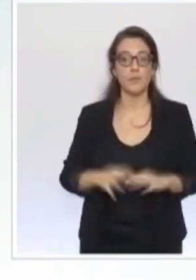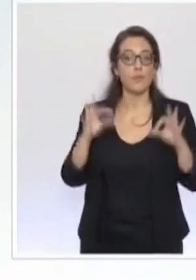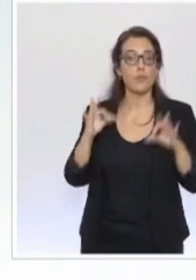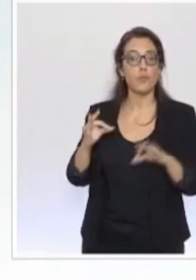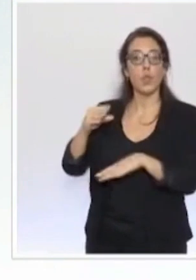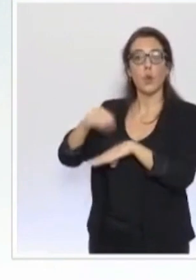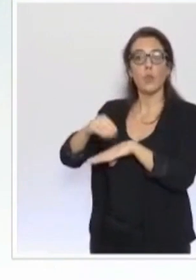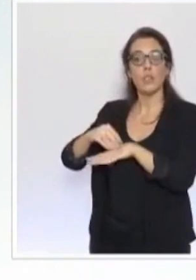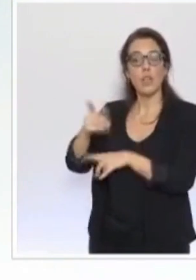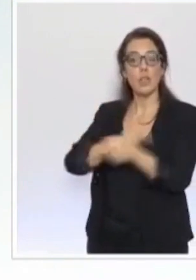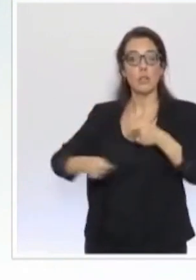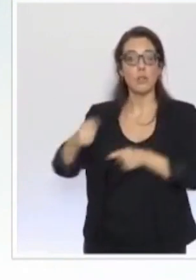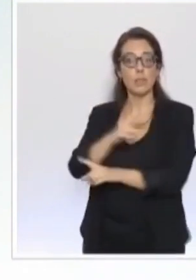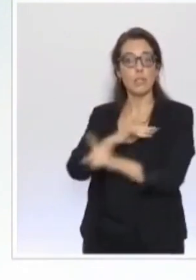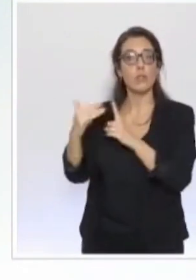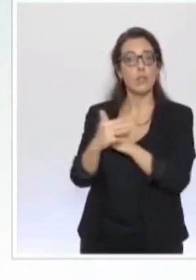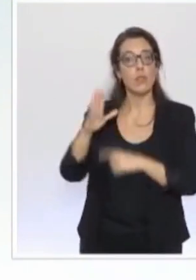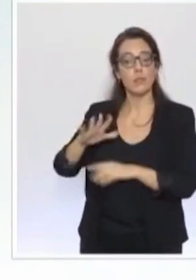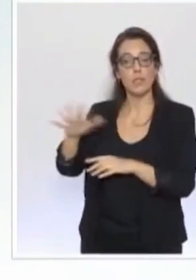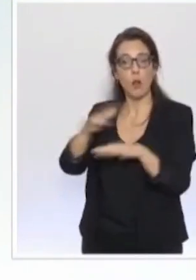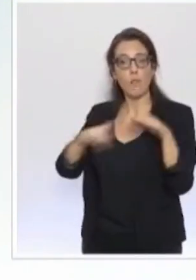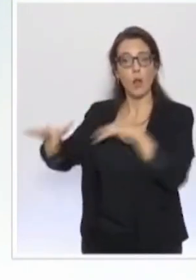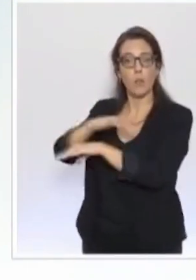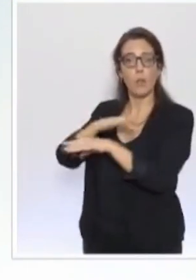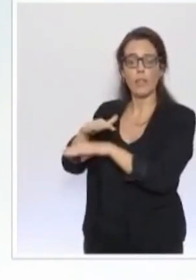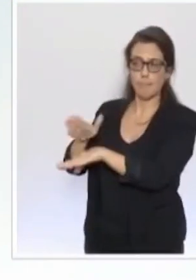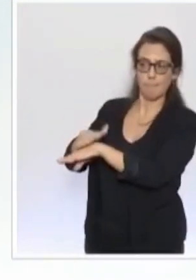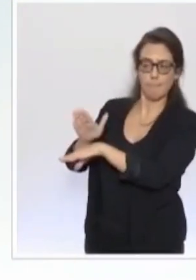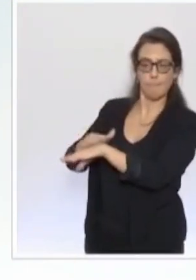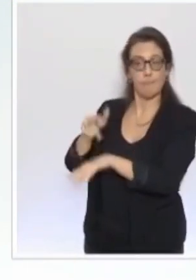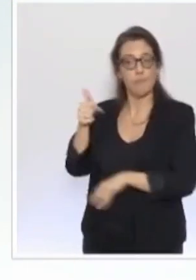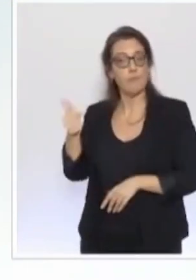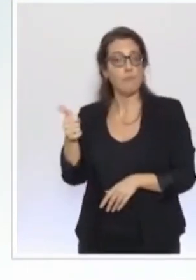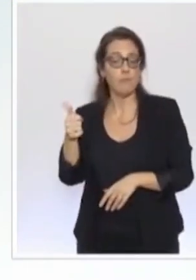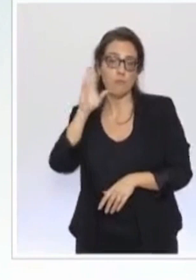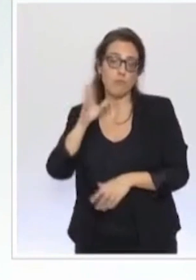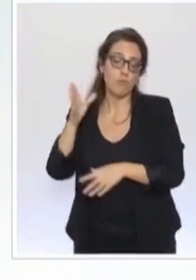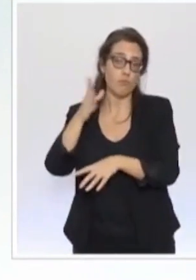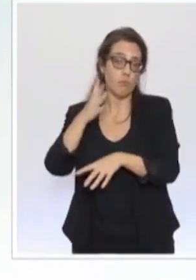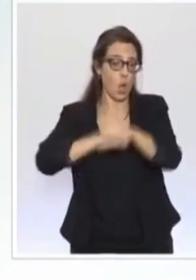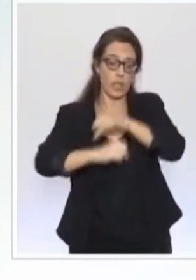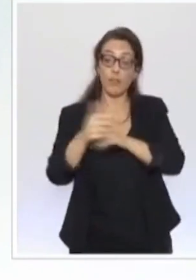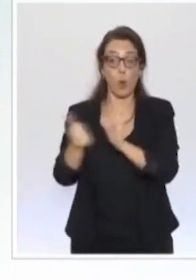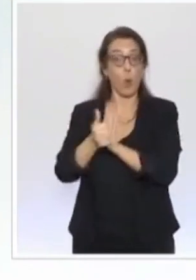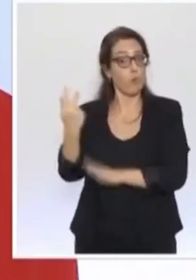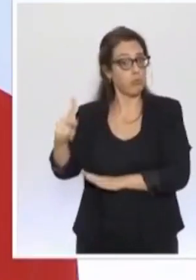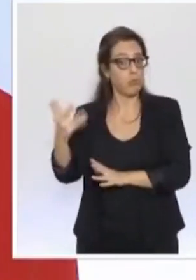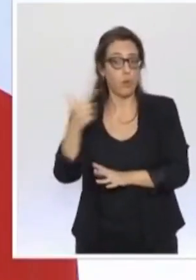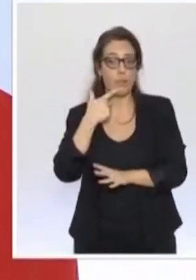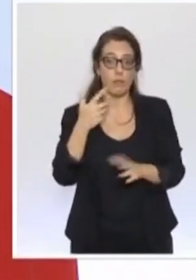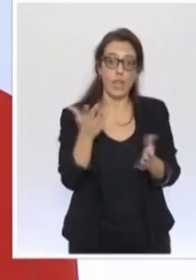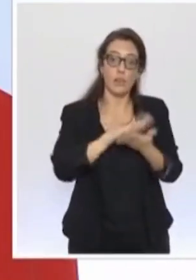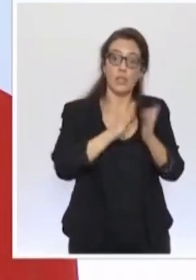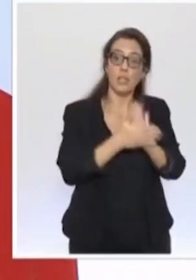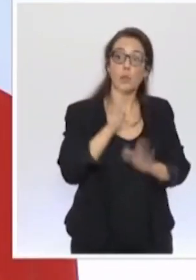Conseil économique et social environnemental afin qu'ils organisent et animent, c'est son rôle, l'association de la